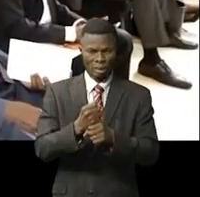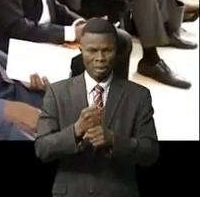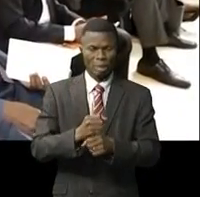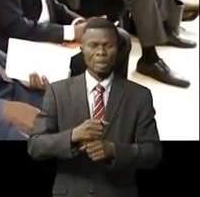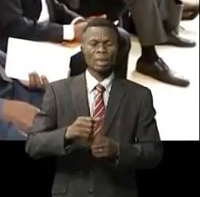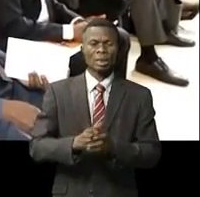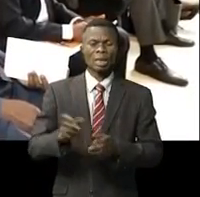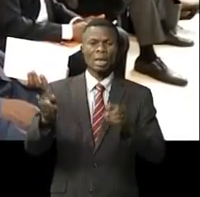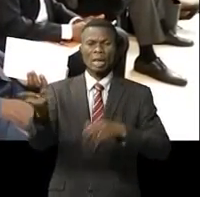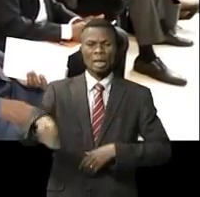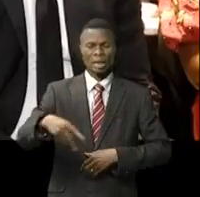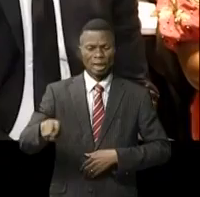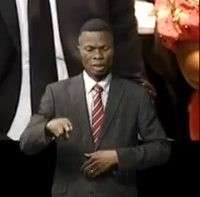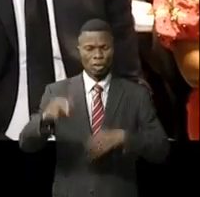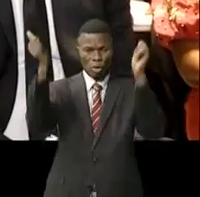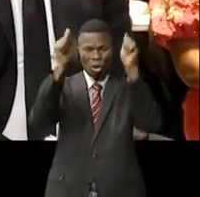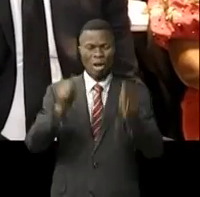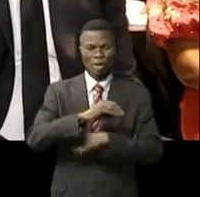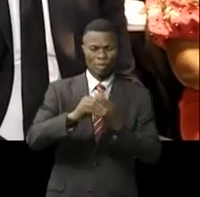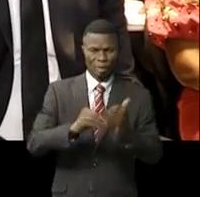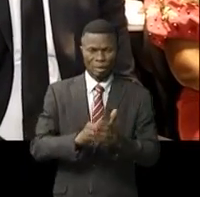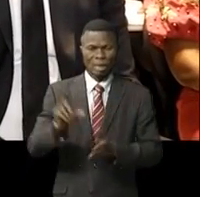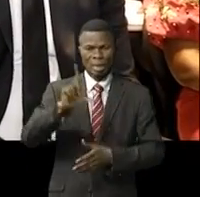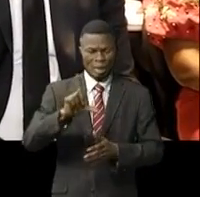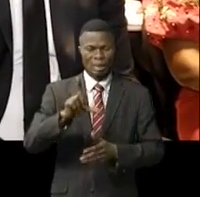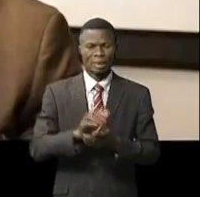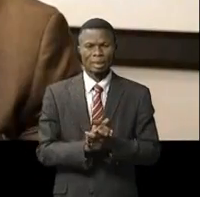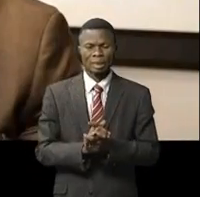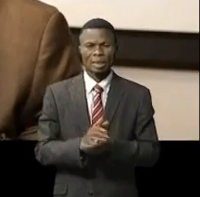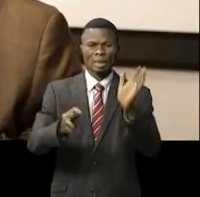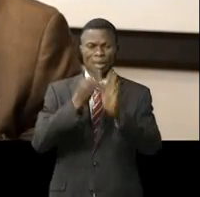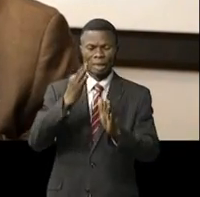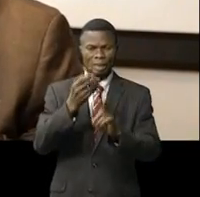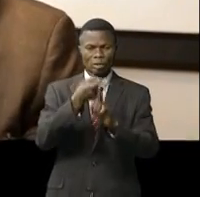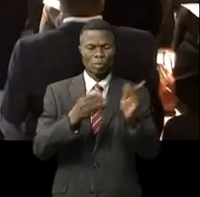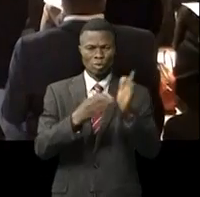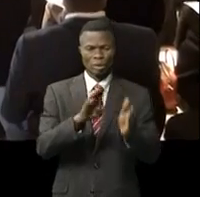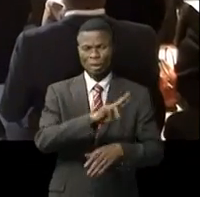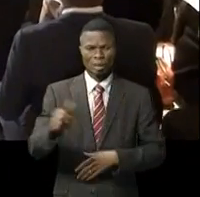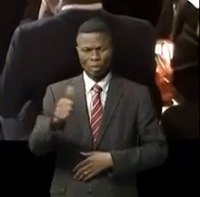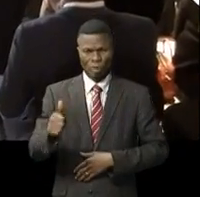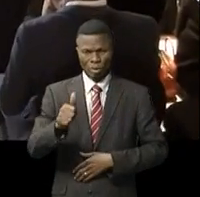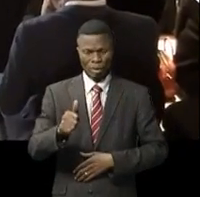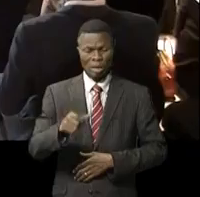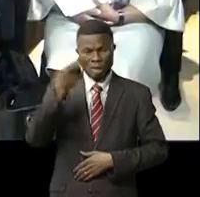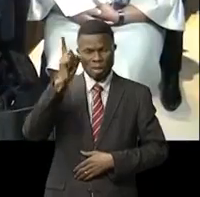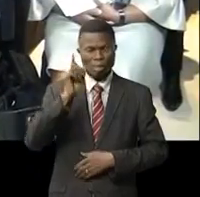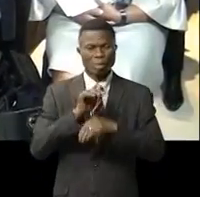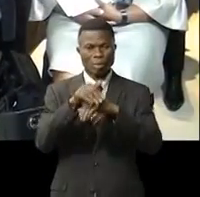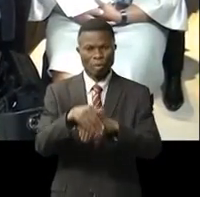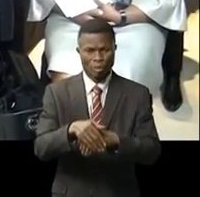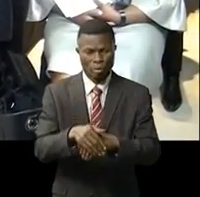région Afrique centrale ce lundi 13 septembre 2021 à l'hôtel Rotana. Ces assises de Kinshasa connaissent la participation